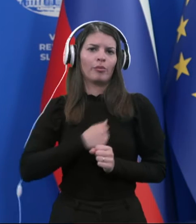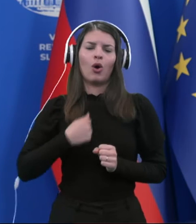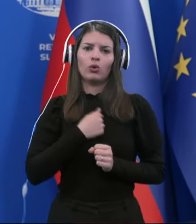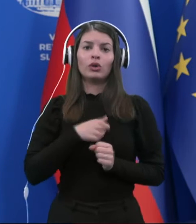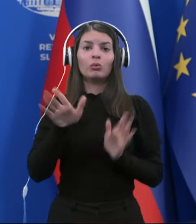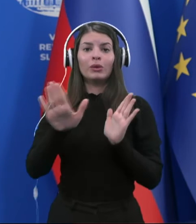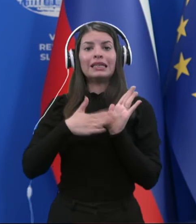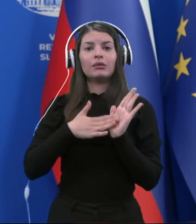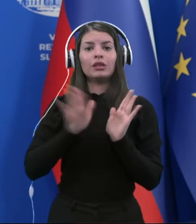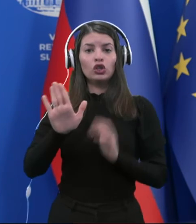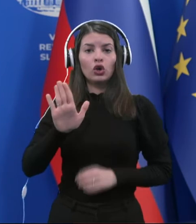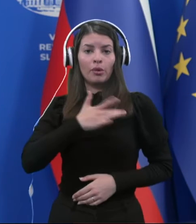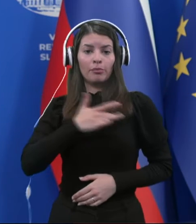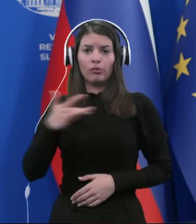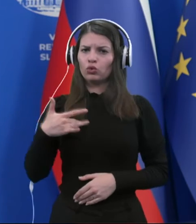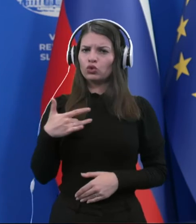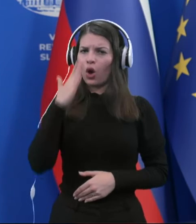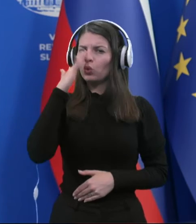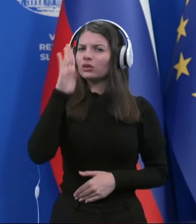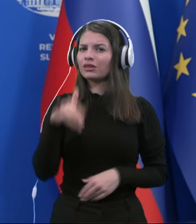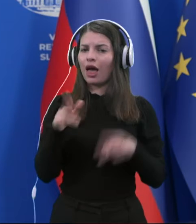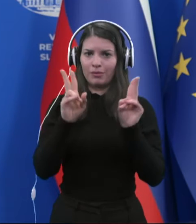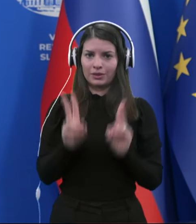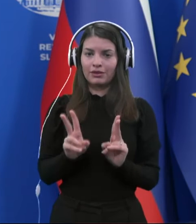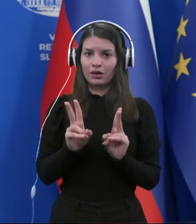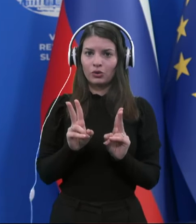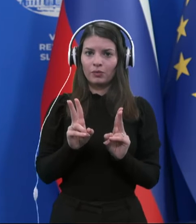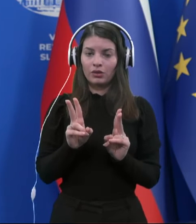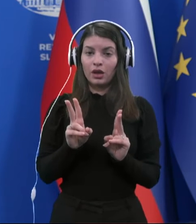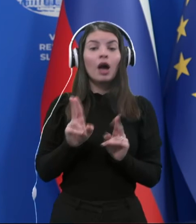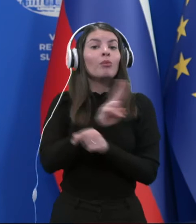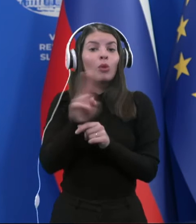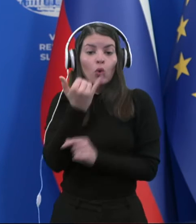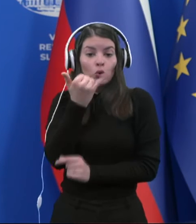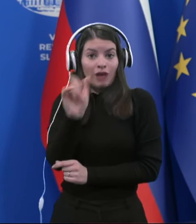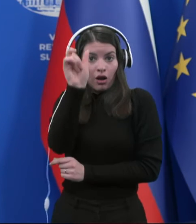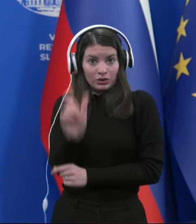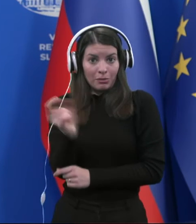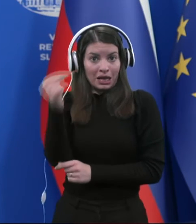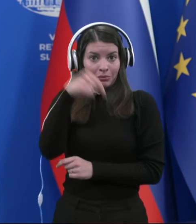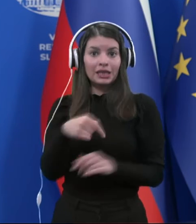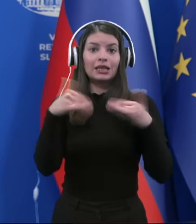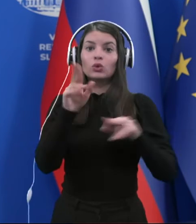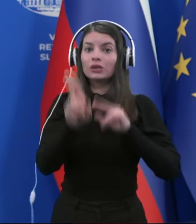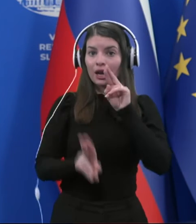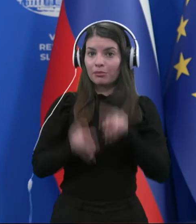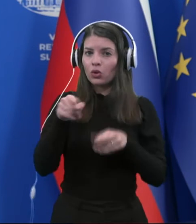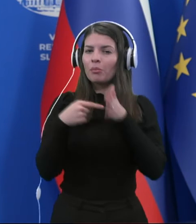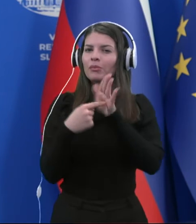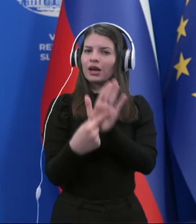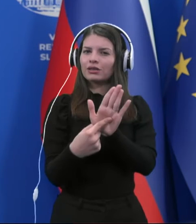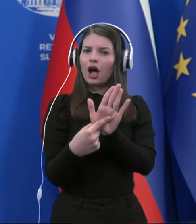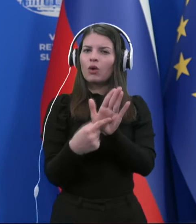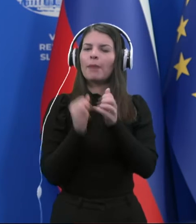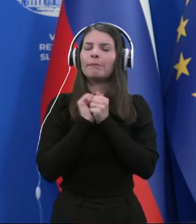njihova pljuča so v zelo slabem stanju in pravzaprav popolnoma vsak bolnik, ki ga imamo na intenzivni terapiji, predstavlja eno tako